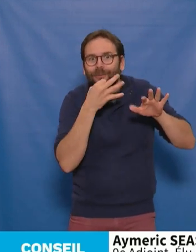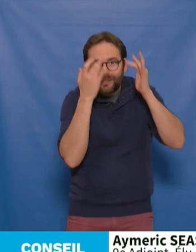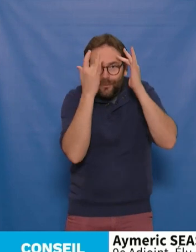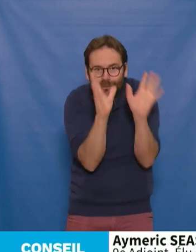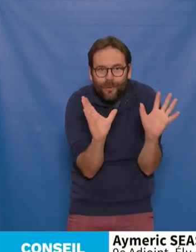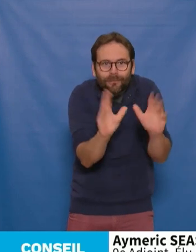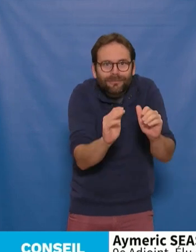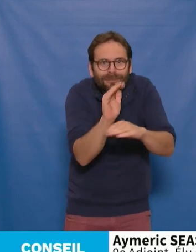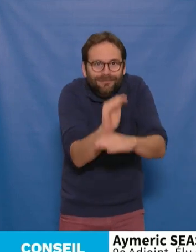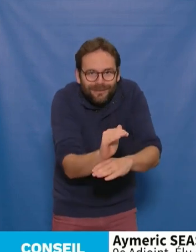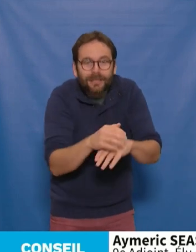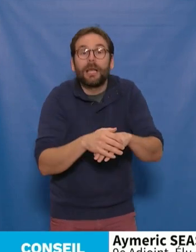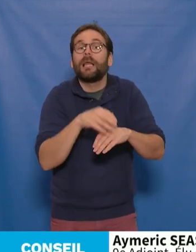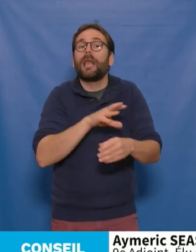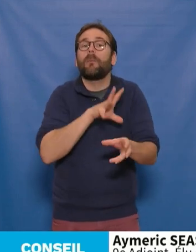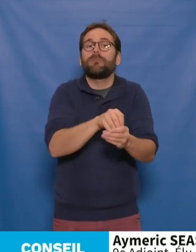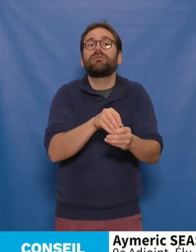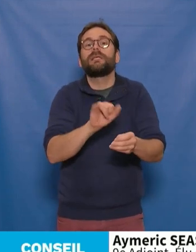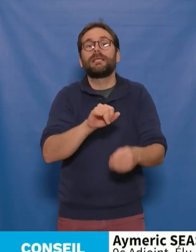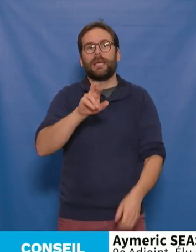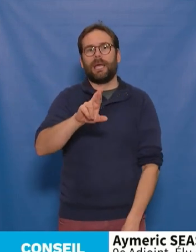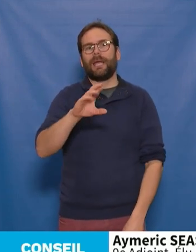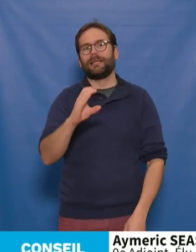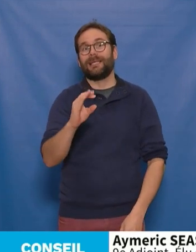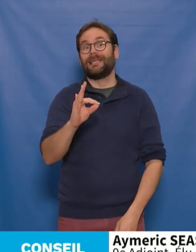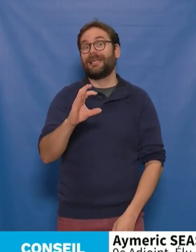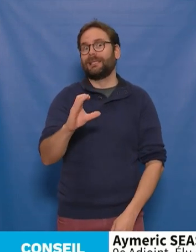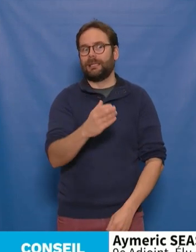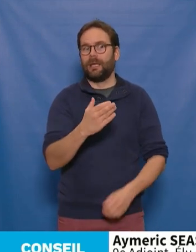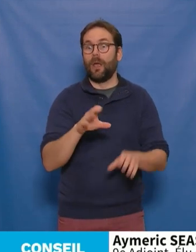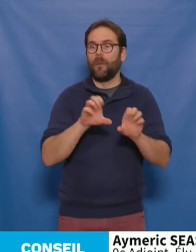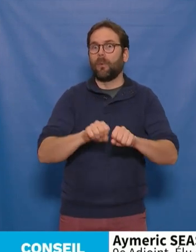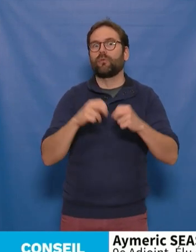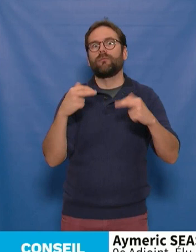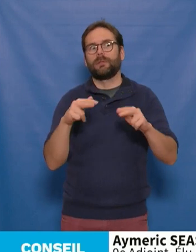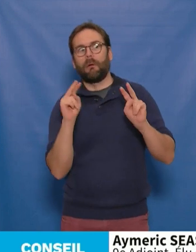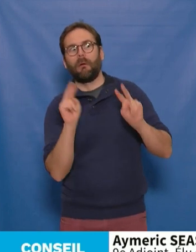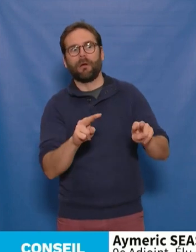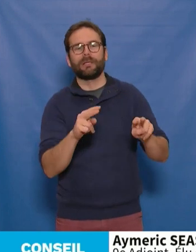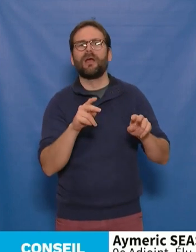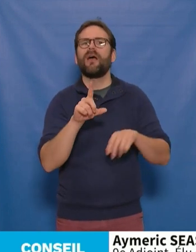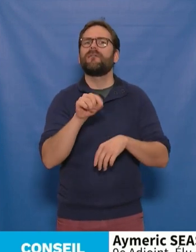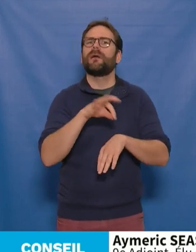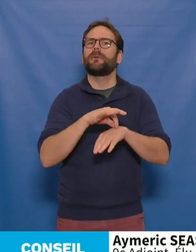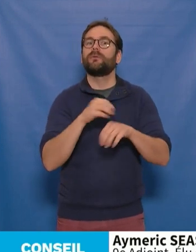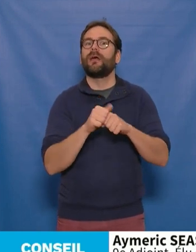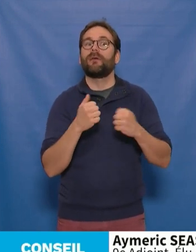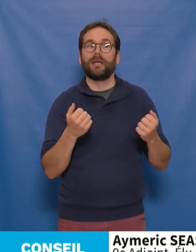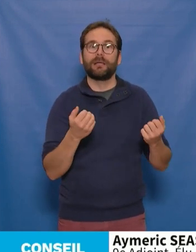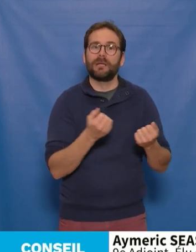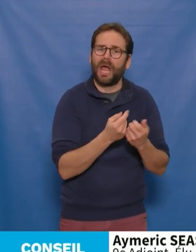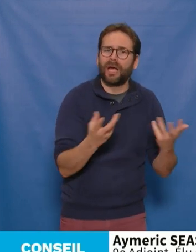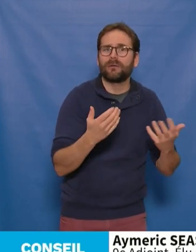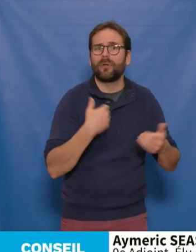de RCTC, dont je vous invite à visiter la production vidéo, 20 minutes avec des acteurs nantais, il y en a toute une